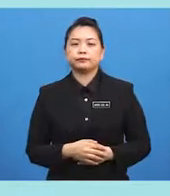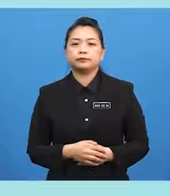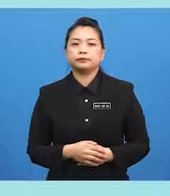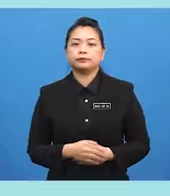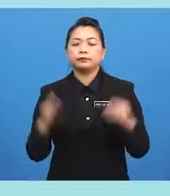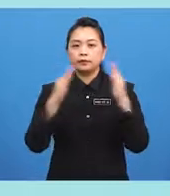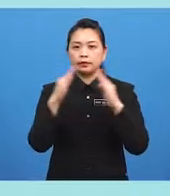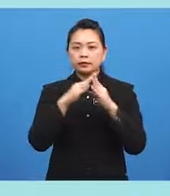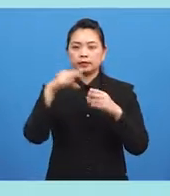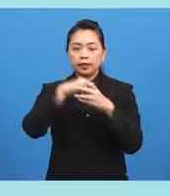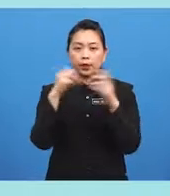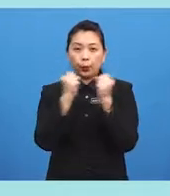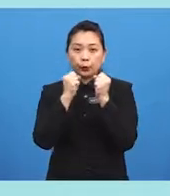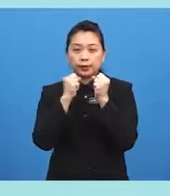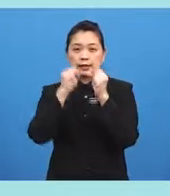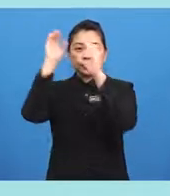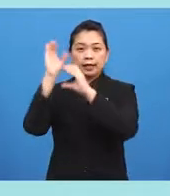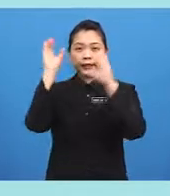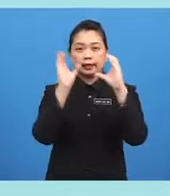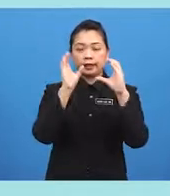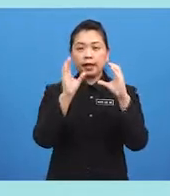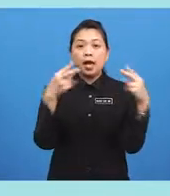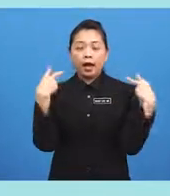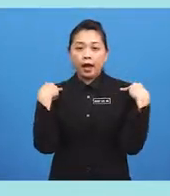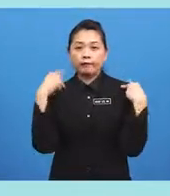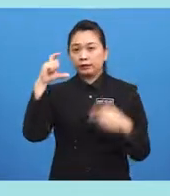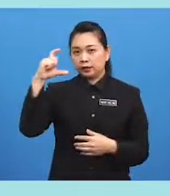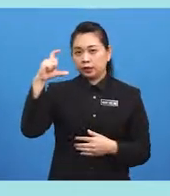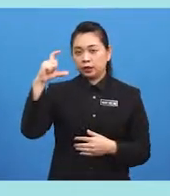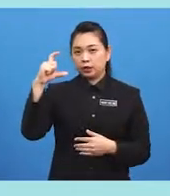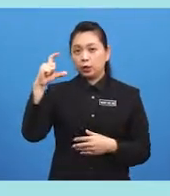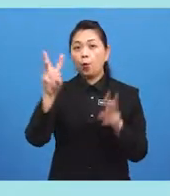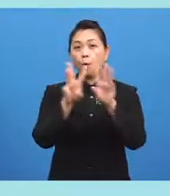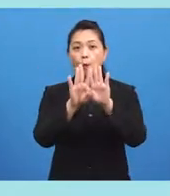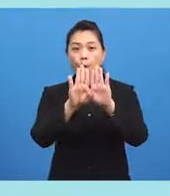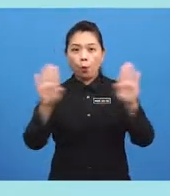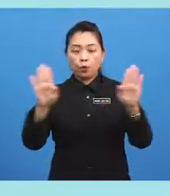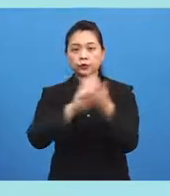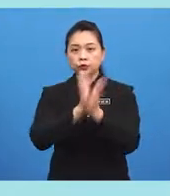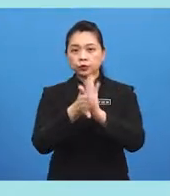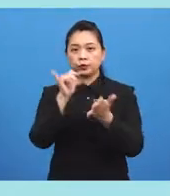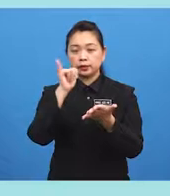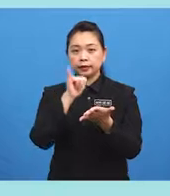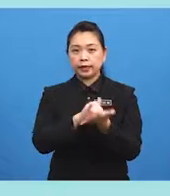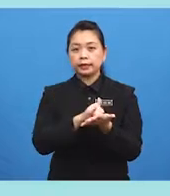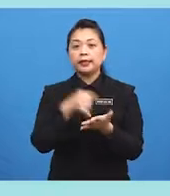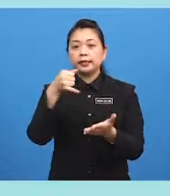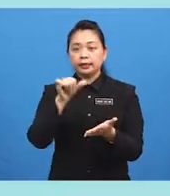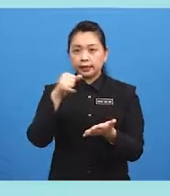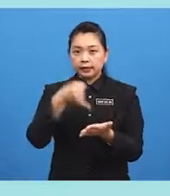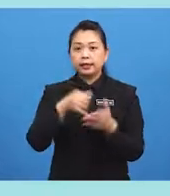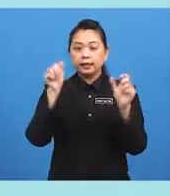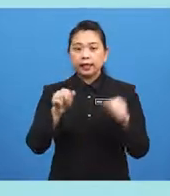Houses... ...in colder... ...climates... ...have thicker... ...walls... ...so that... ...it can... ...be